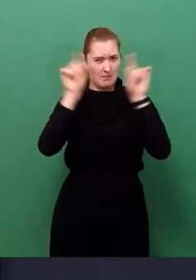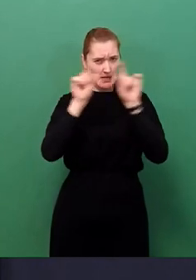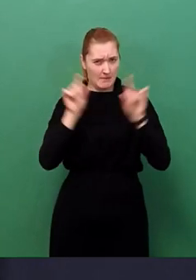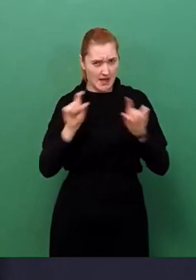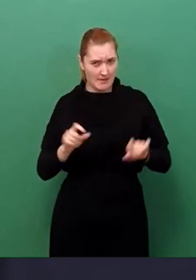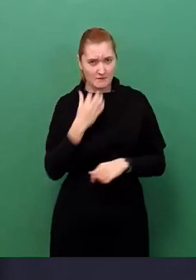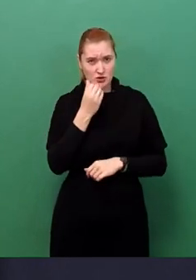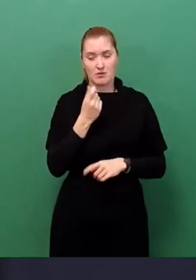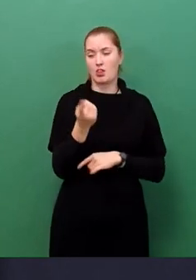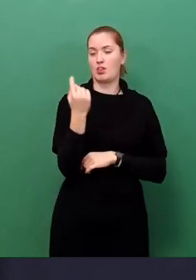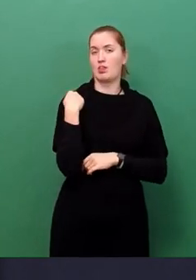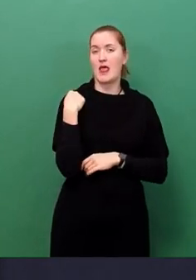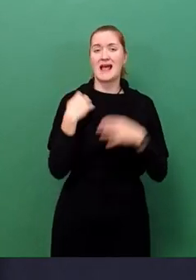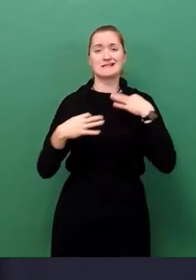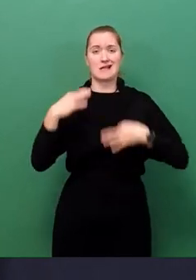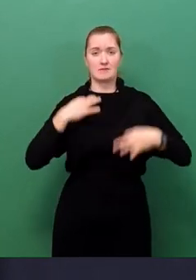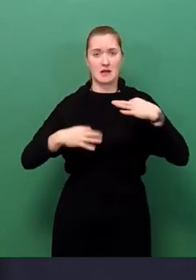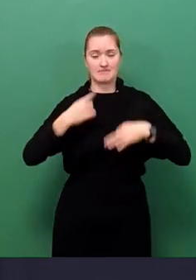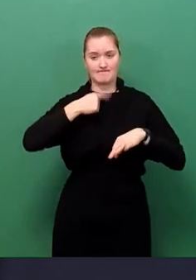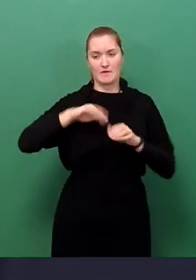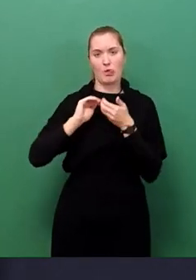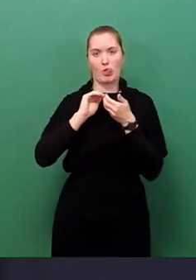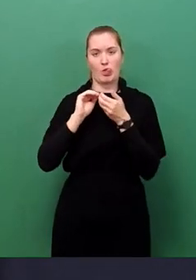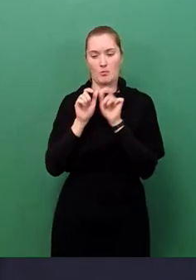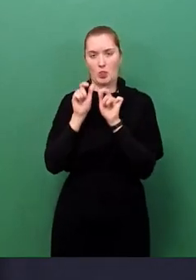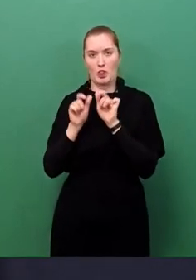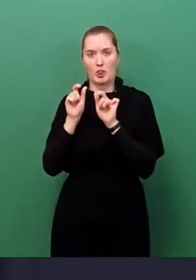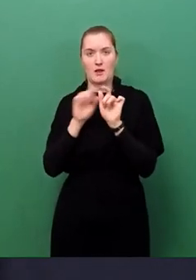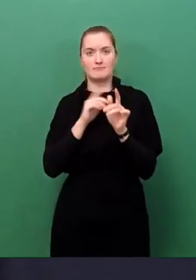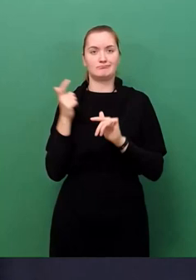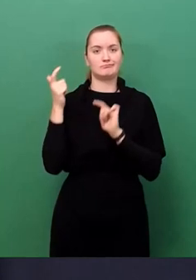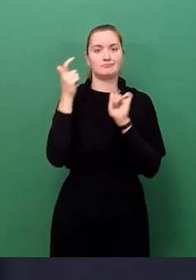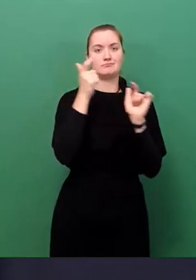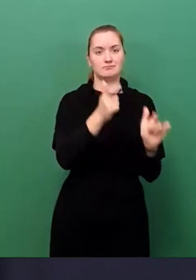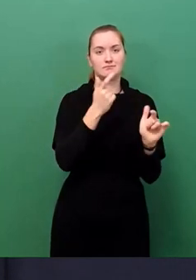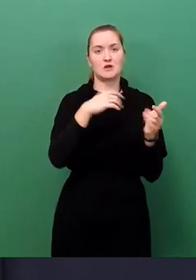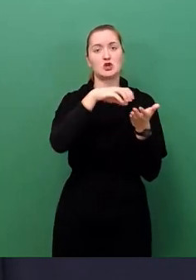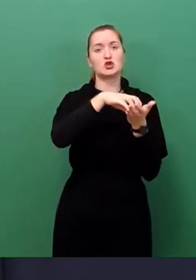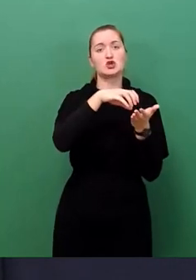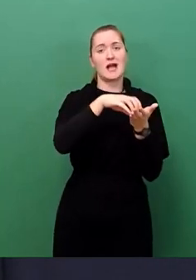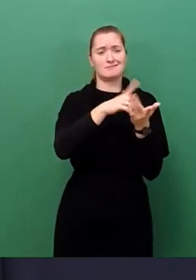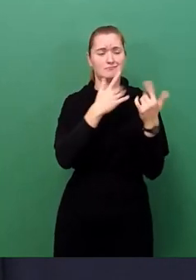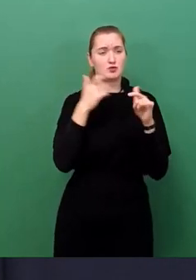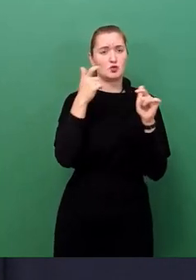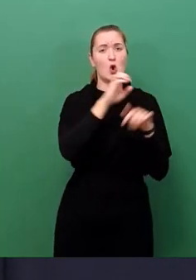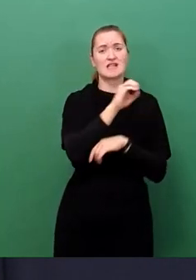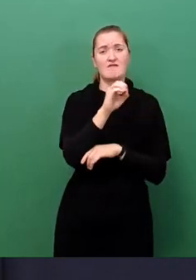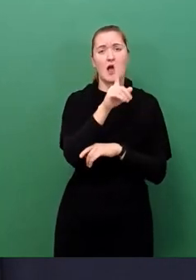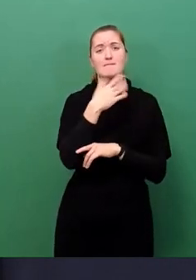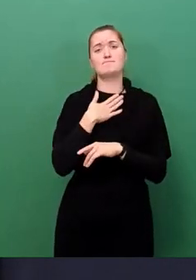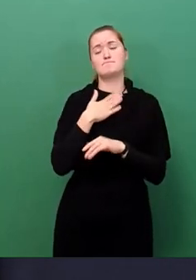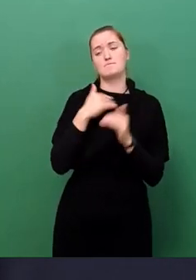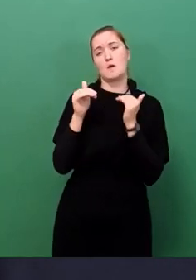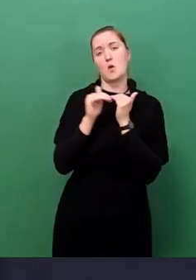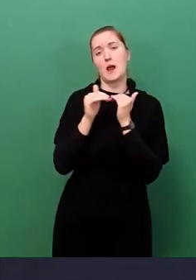September waren wir mit einer kleinen Delegation in unserer tschechischen Partnerstadt Ostrava. Mein Amtskollege Primator Thomas Masora